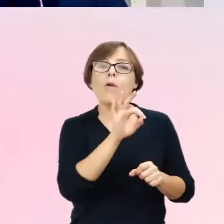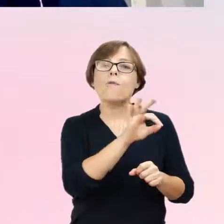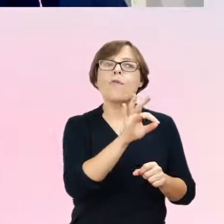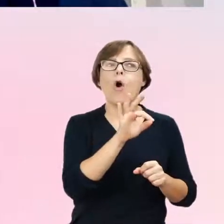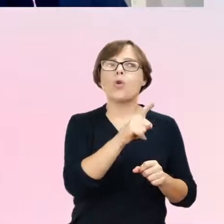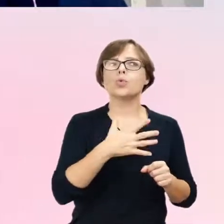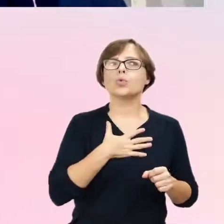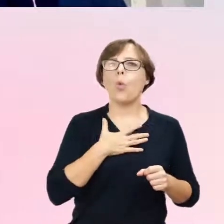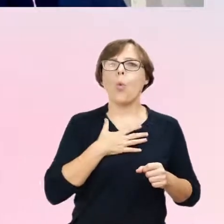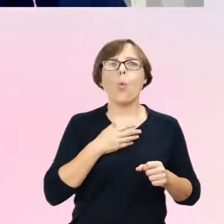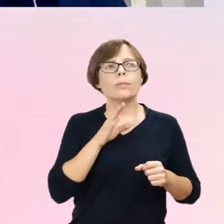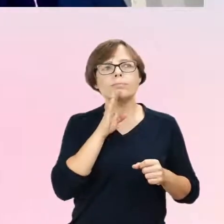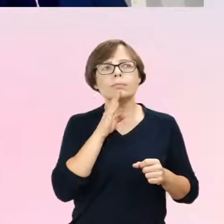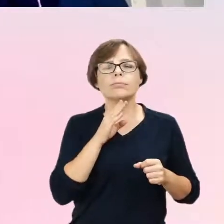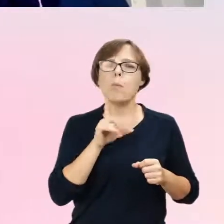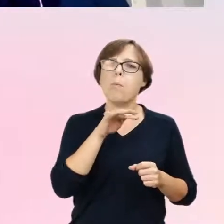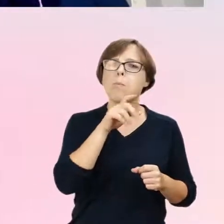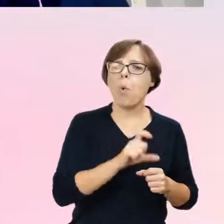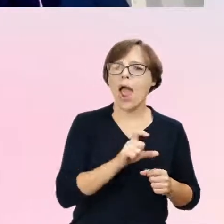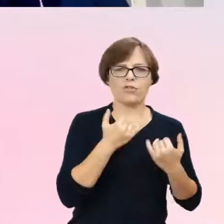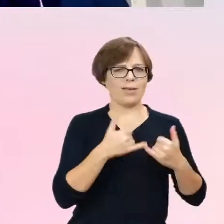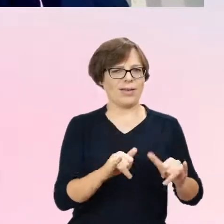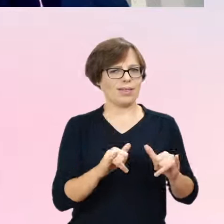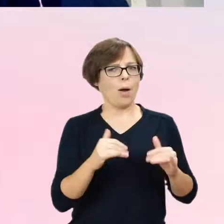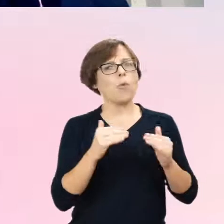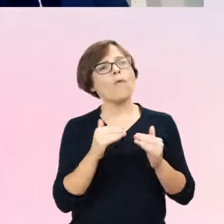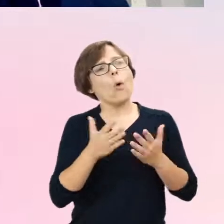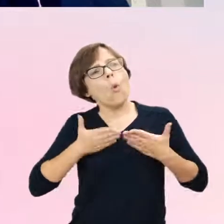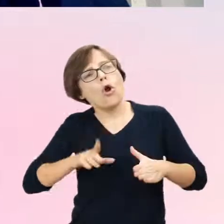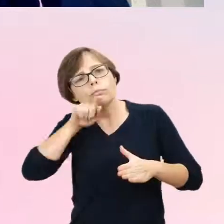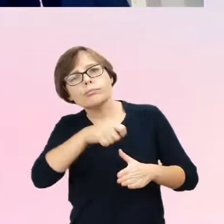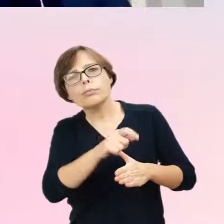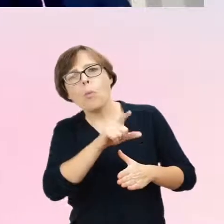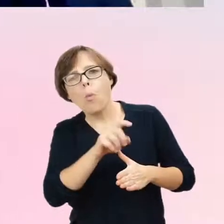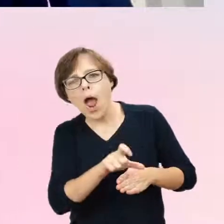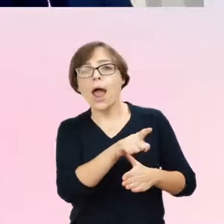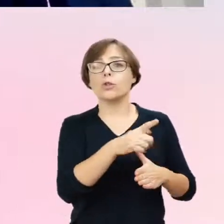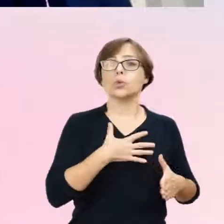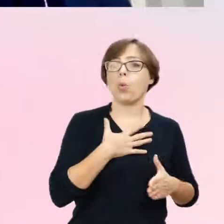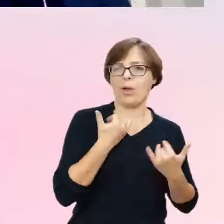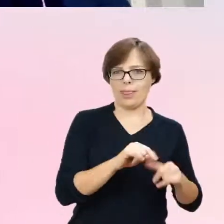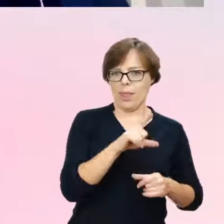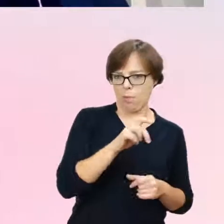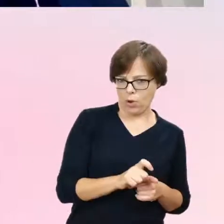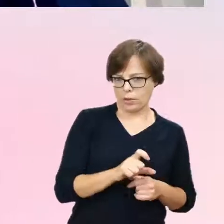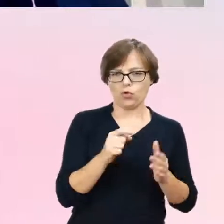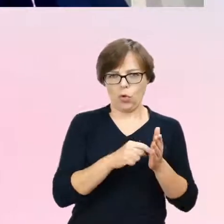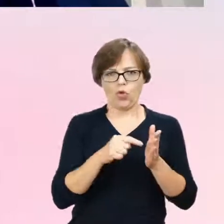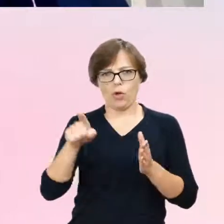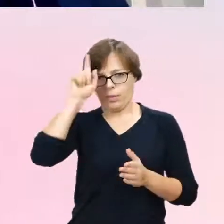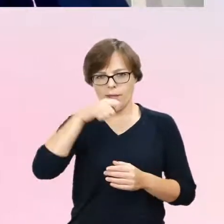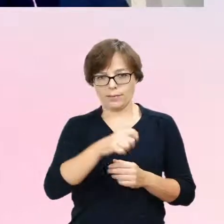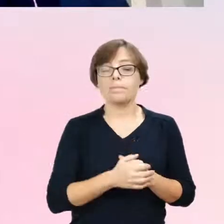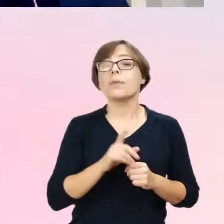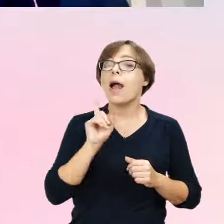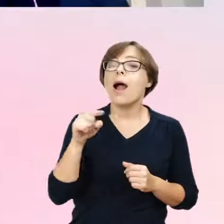się od płci określonej przy urodzeniu. Ale w związku z tym, że to jest coś, co